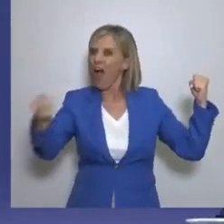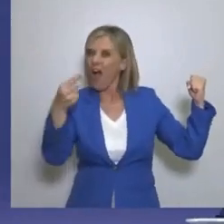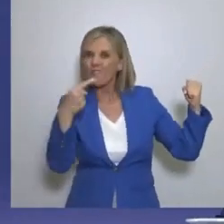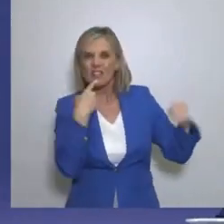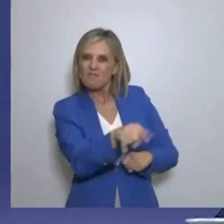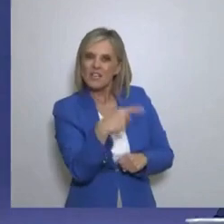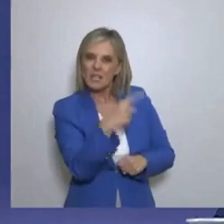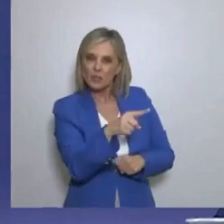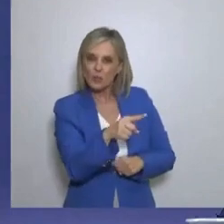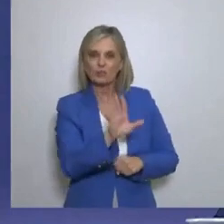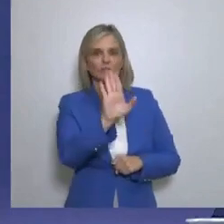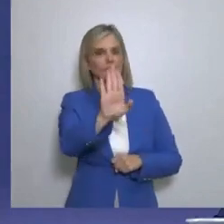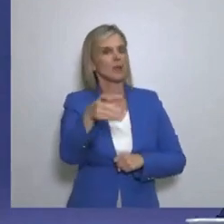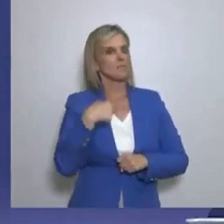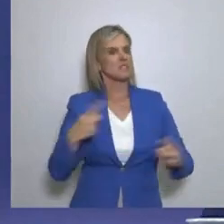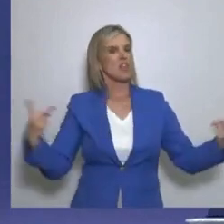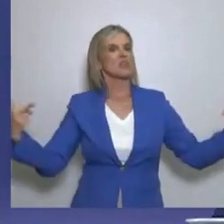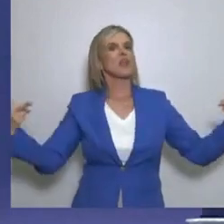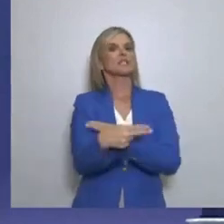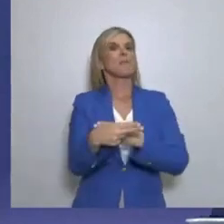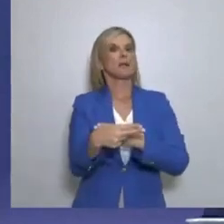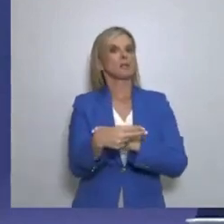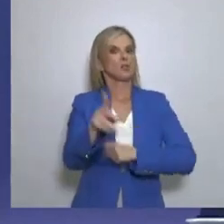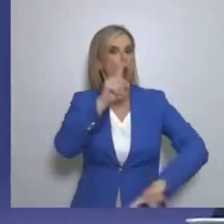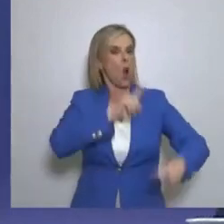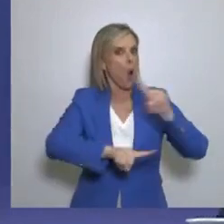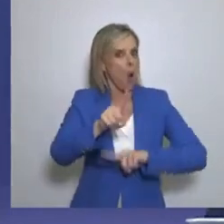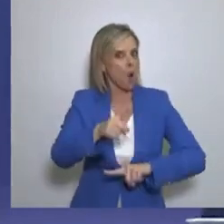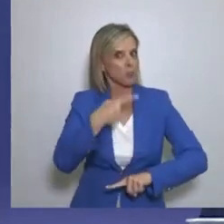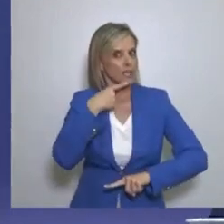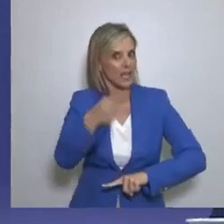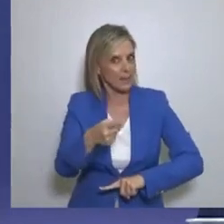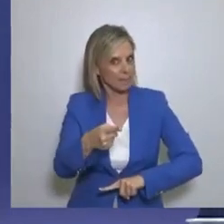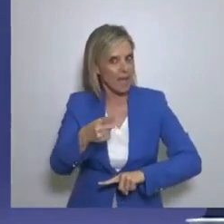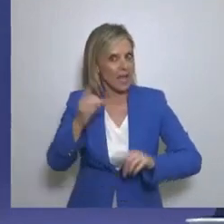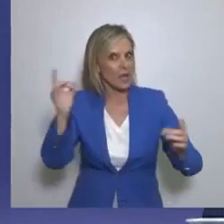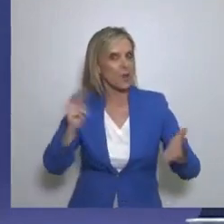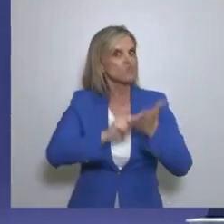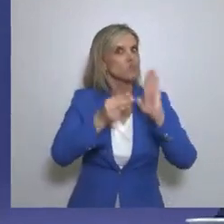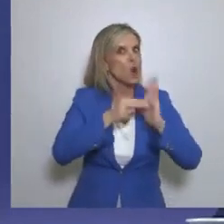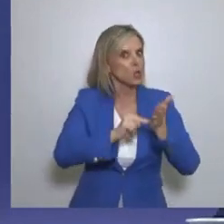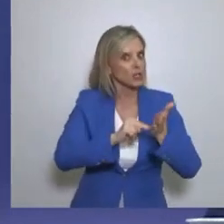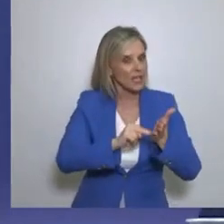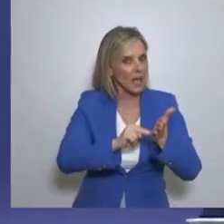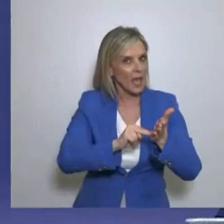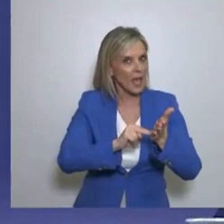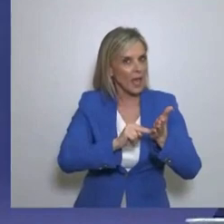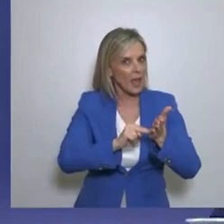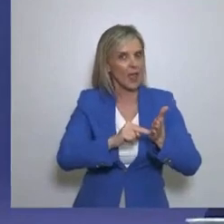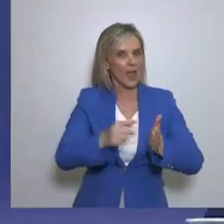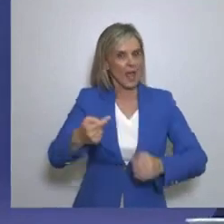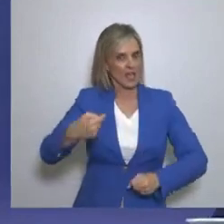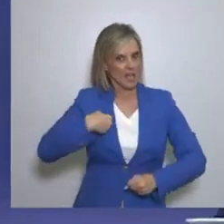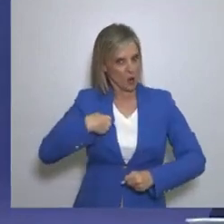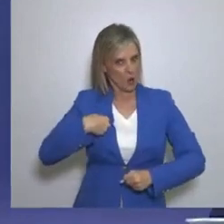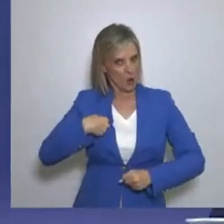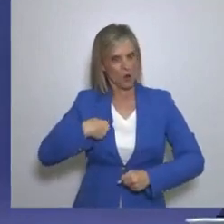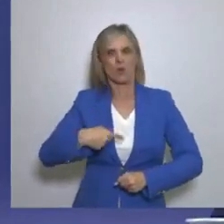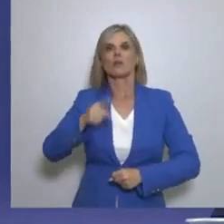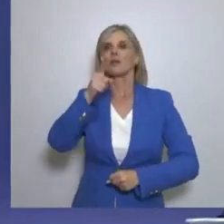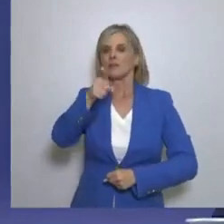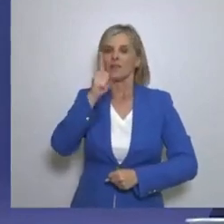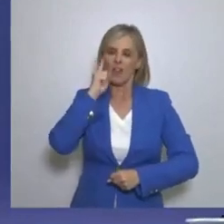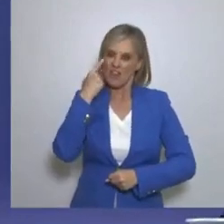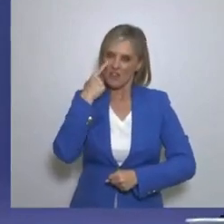συνέλευση Θα σταματήσει διαπαντός Και όποιος έχει πει οτιδήποτε για πρόγονο δικό μου Τότε θα περάσει μια